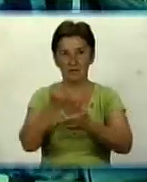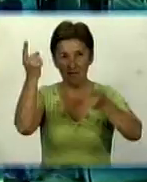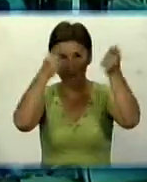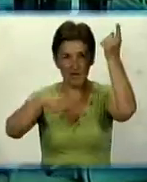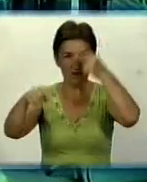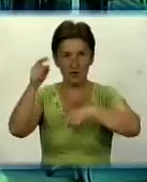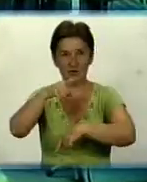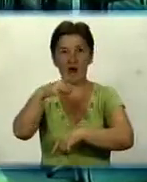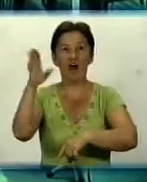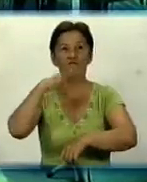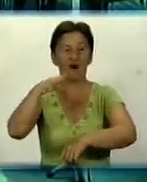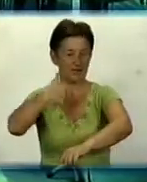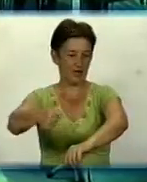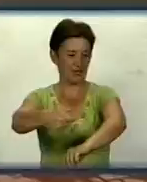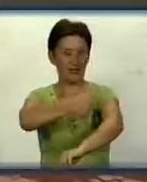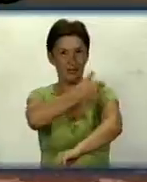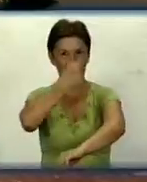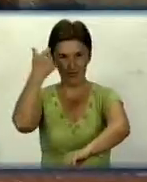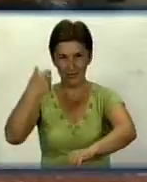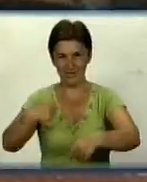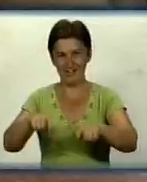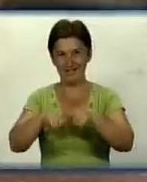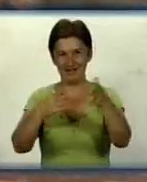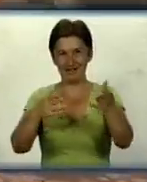Вони обрискуються водою і приймають ось такий душ.